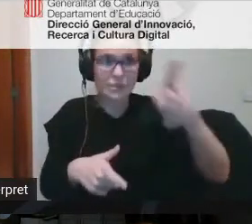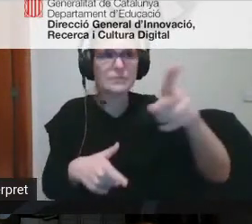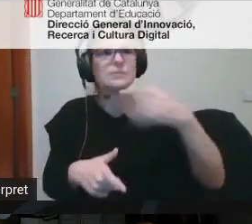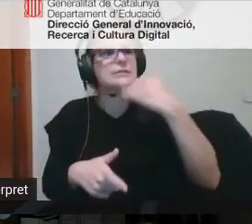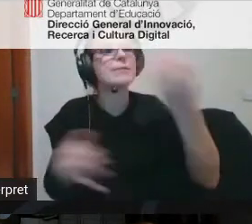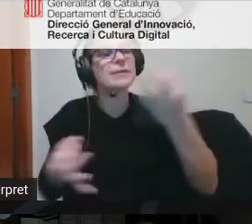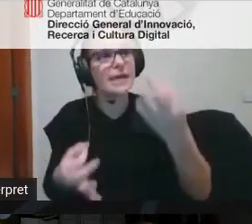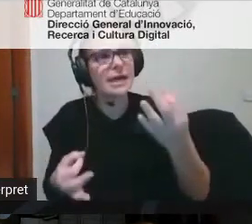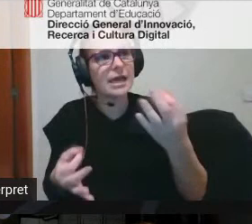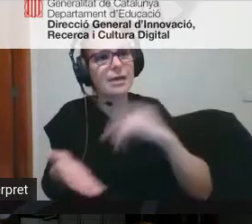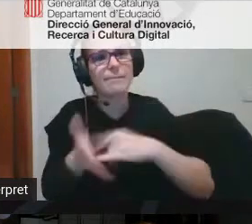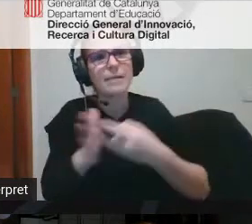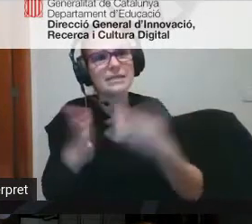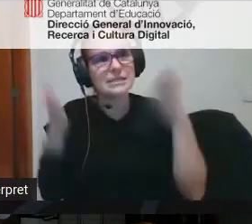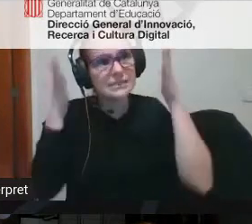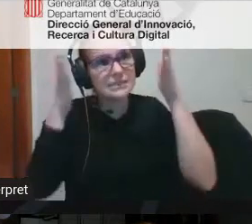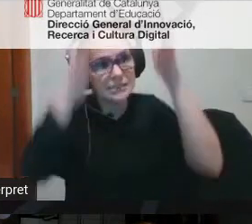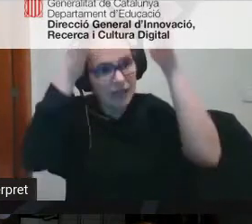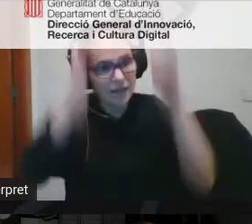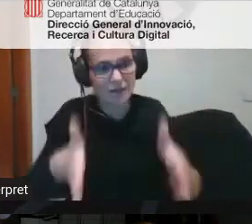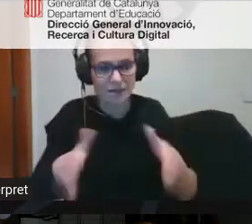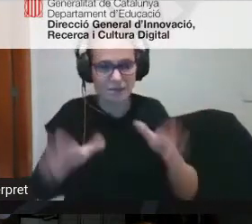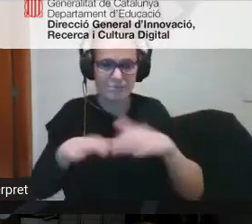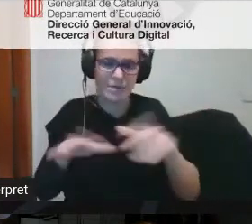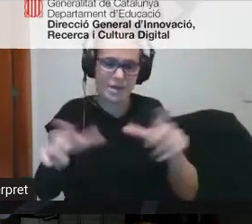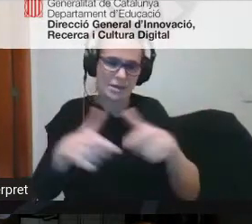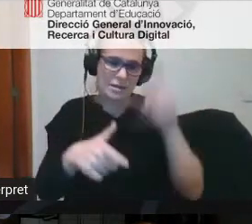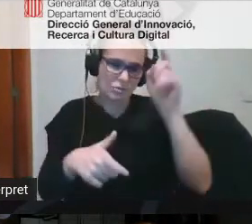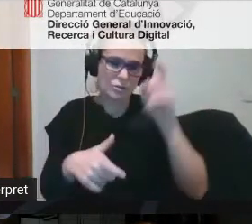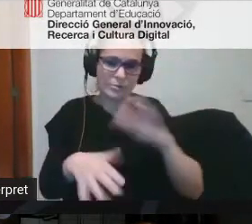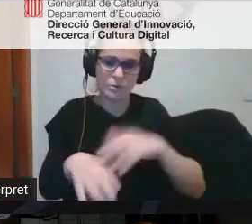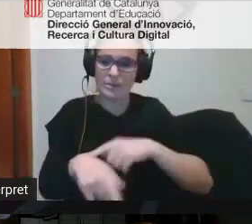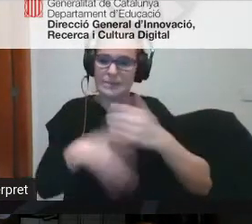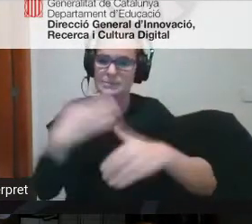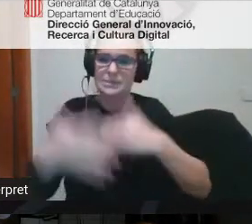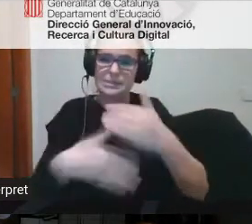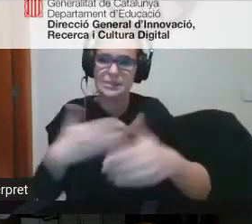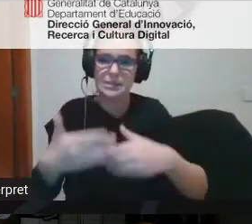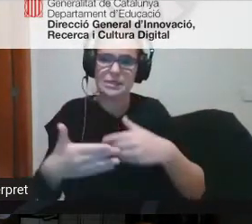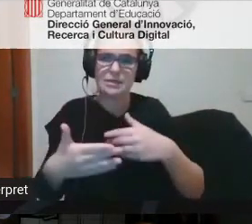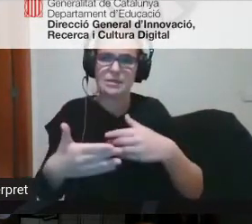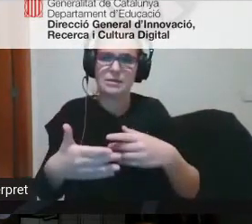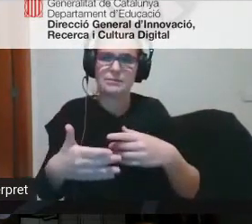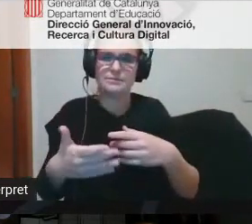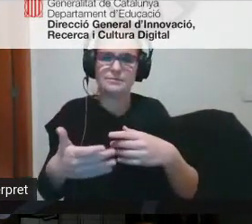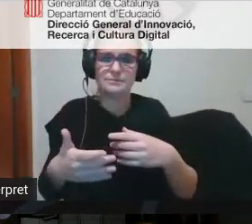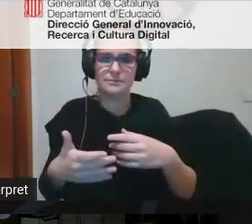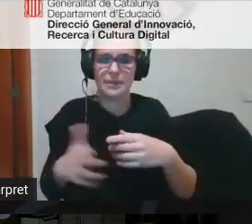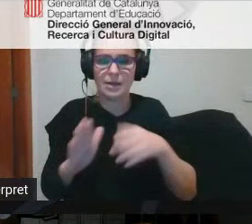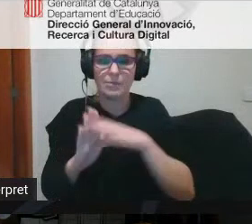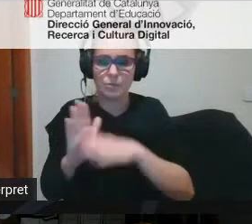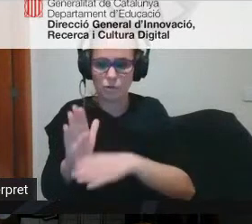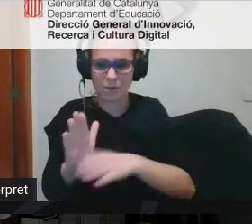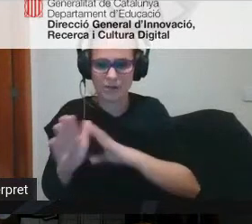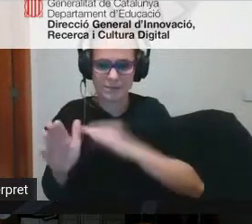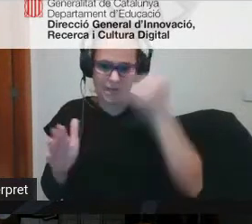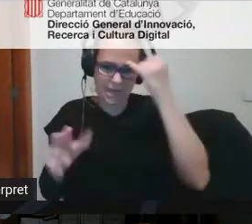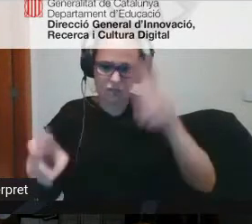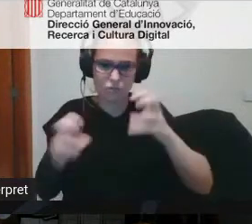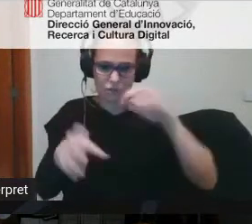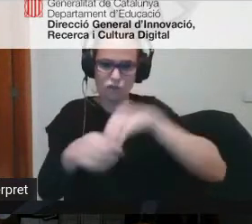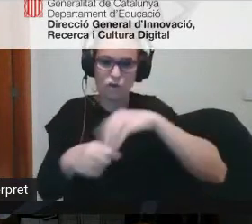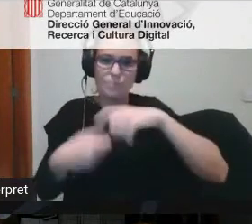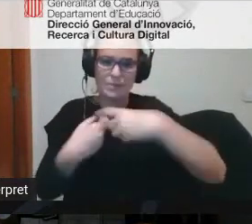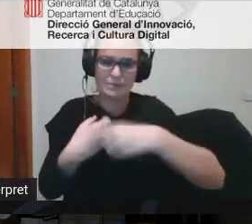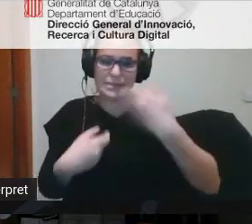el docent en com plantejar-ho per part del docent amb el temps hem anat formant part d'alguns programes d'innovació i així i en